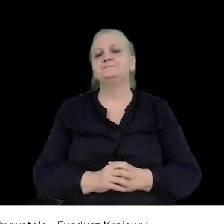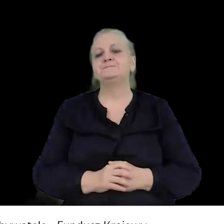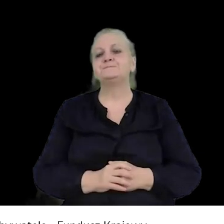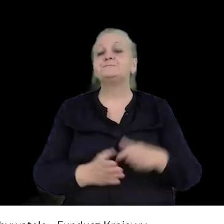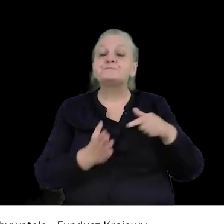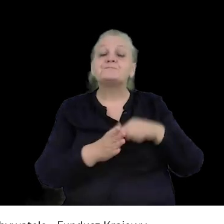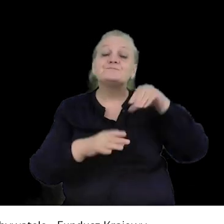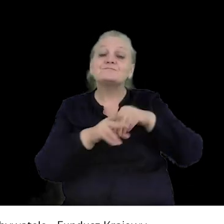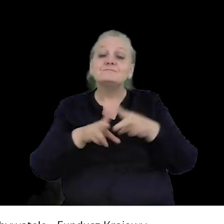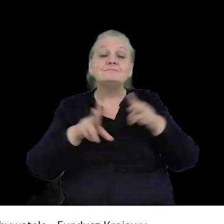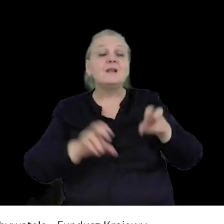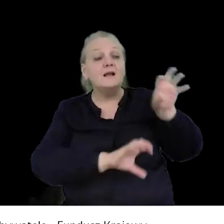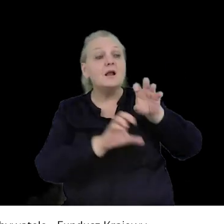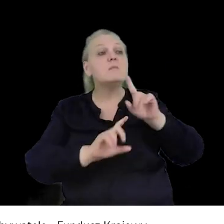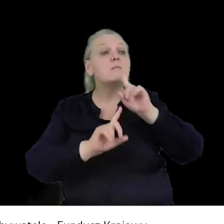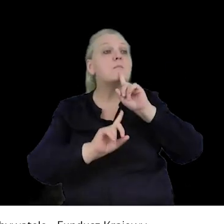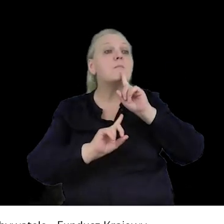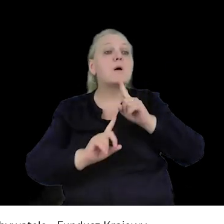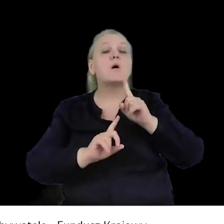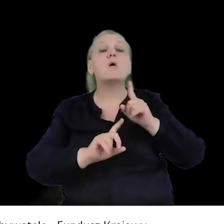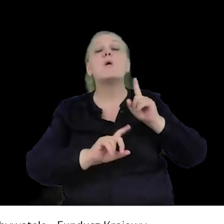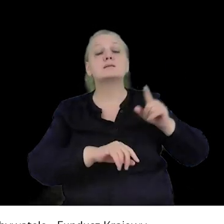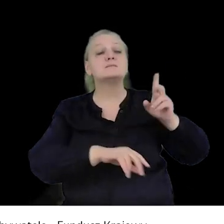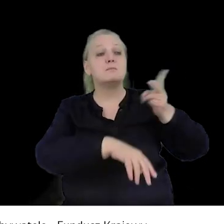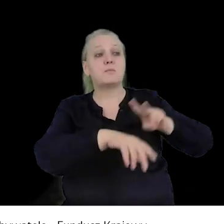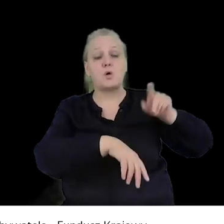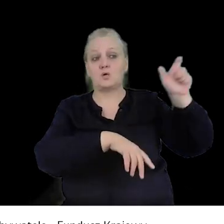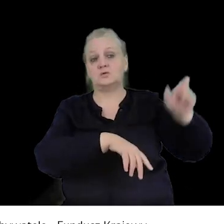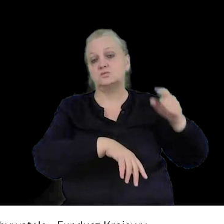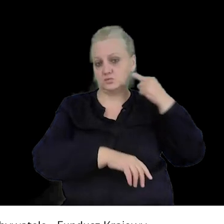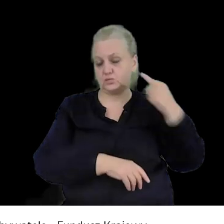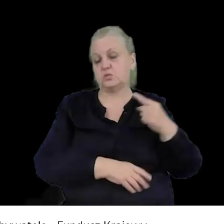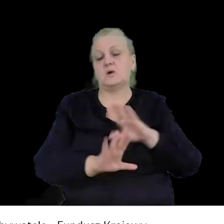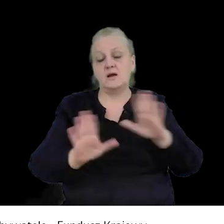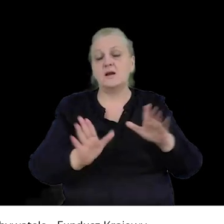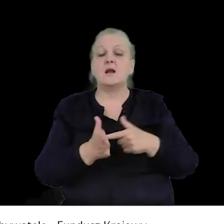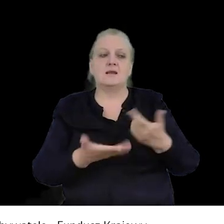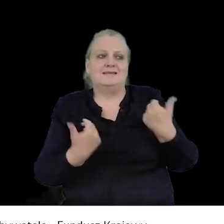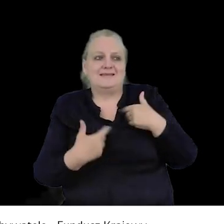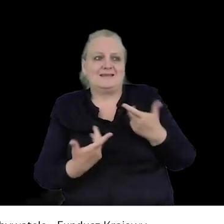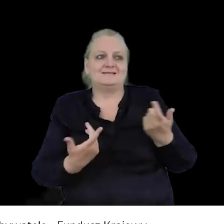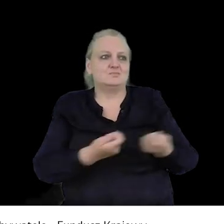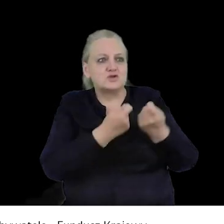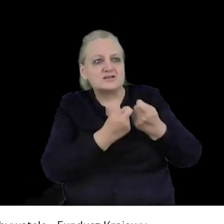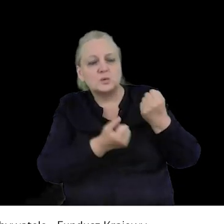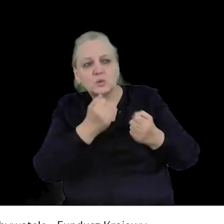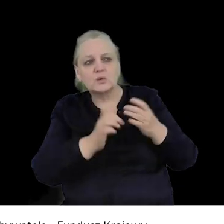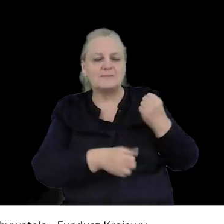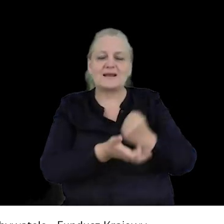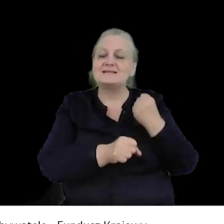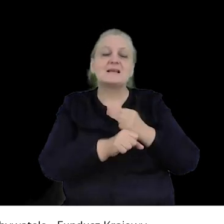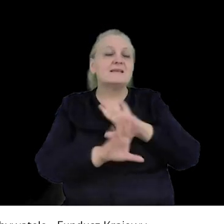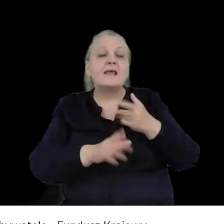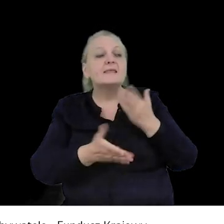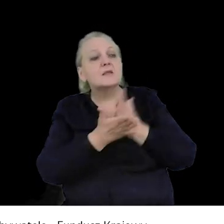Podczas obserwacji postępujemy zgodnie z poleceniami policji i innych służb, bo nie jesteśmy tam po to, żeby utrudniać komuś czynności czy pracę, tylko po to, żeby obserwować i patrzeć,